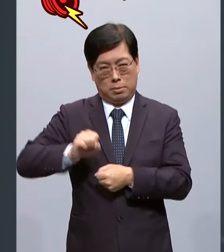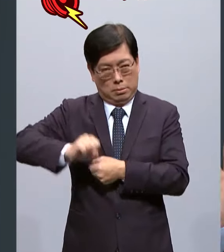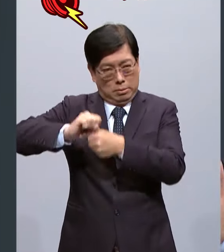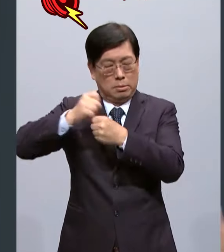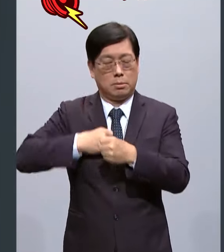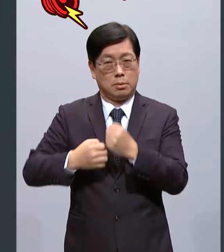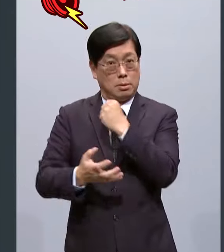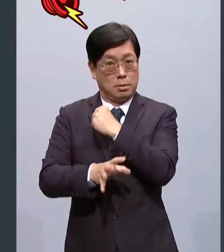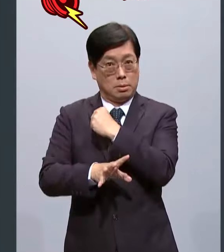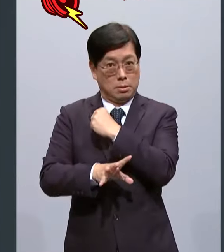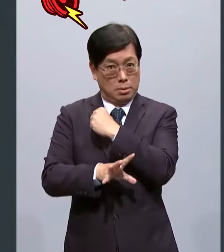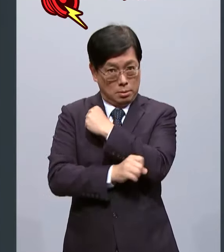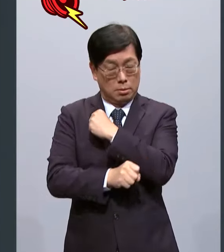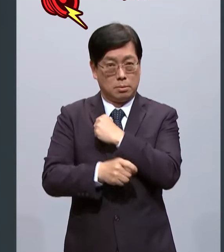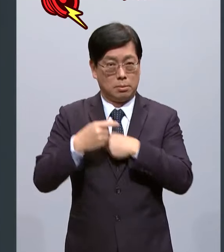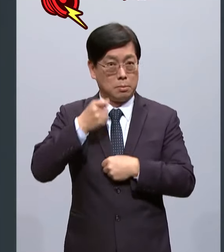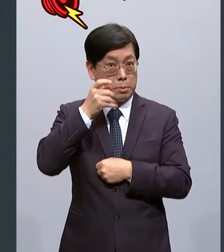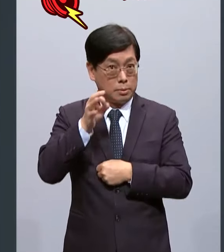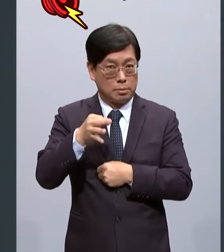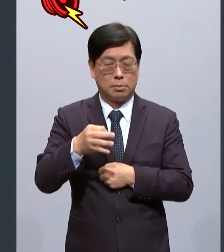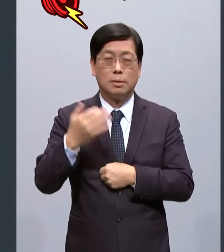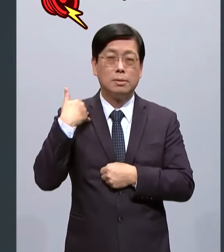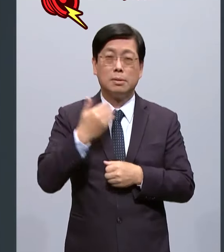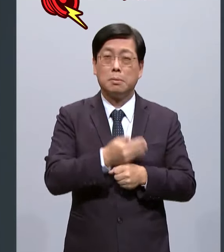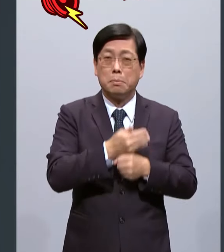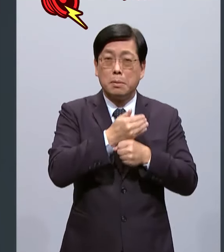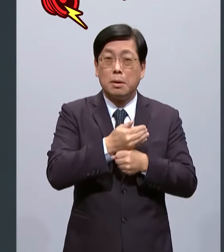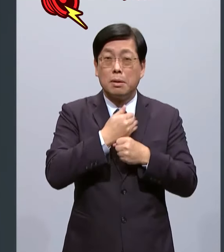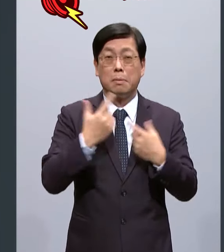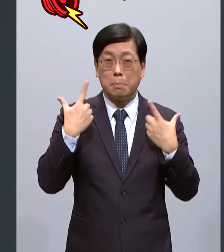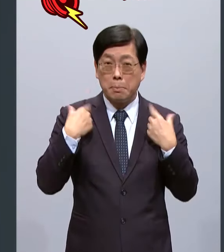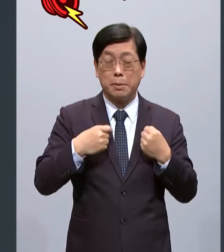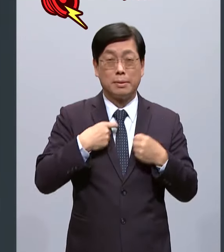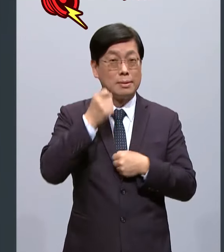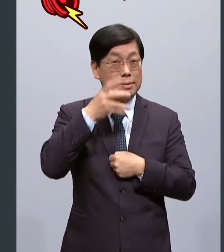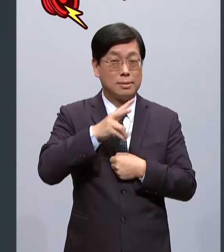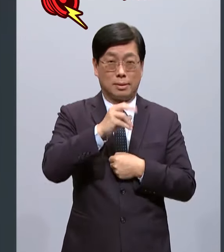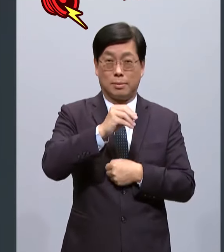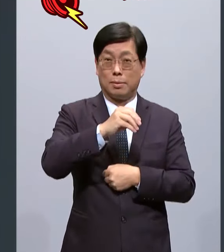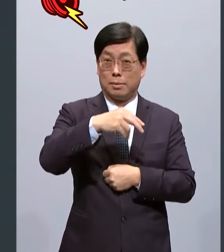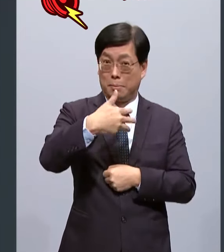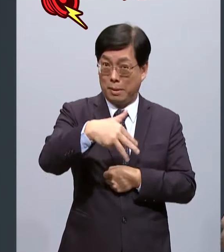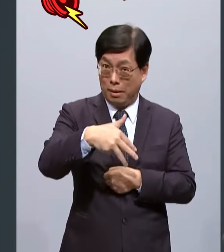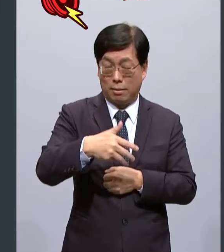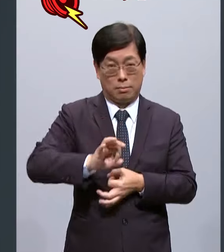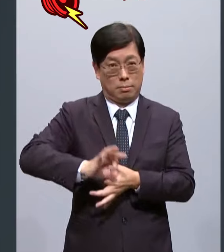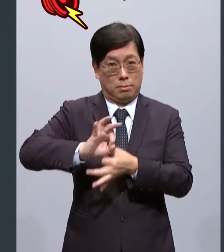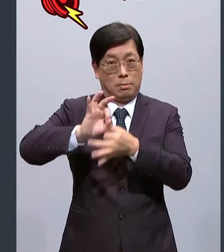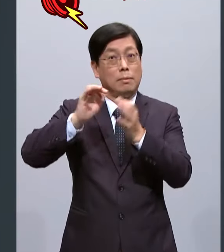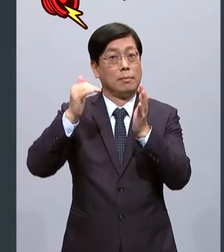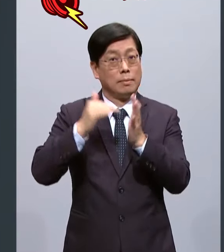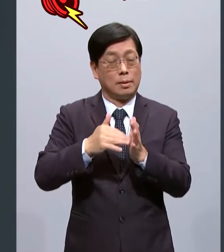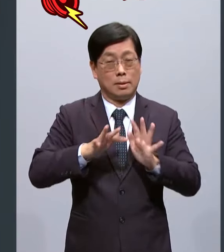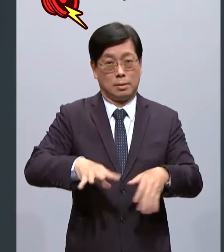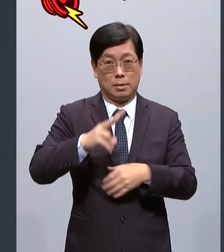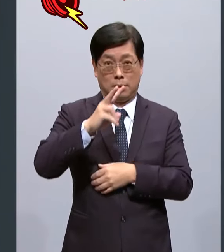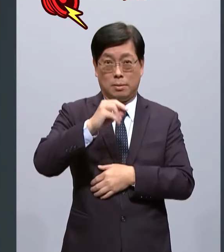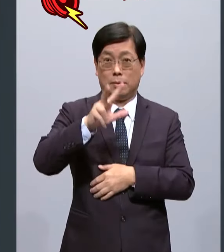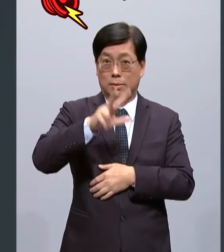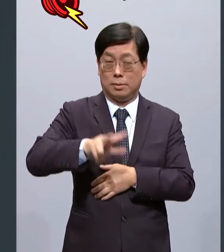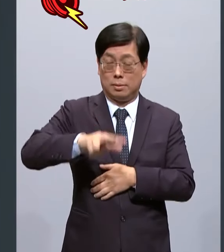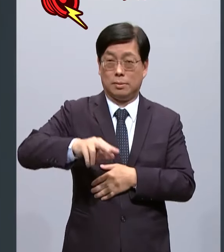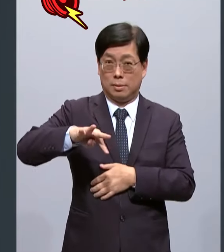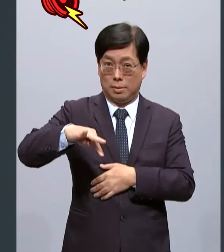蔡英文总统从马英九前总统时代的两万零八块调整到两万七千